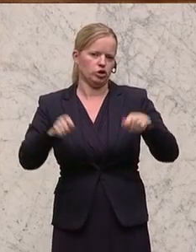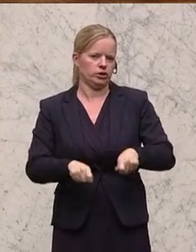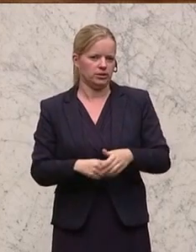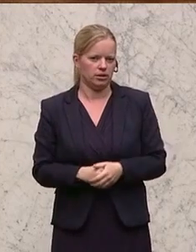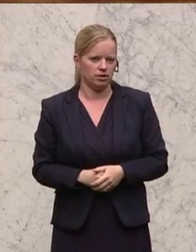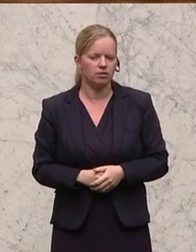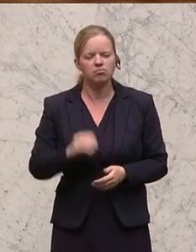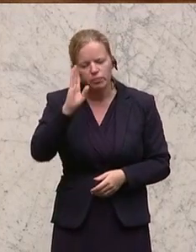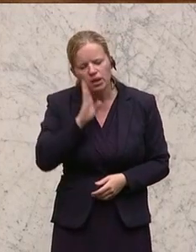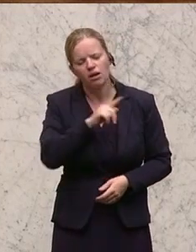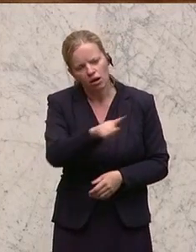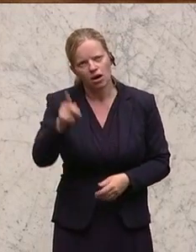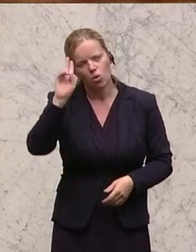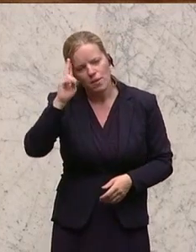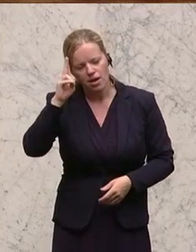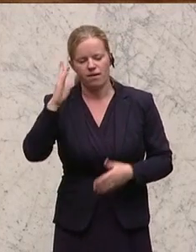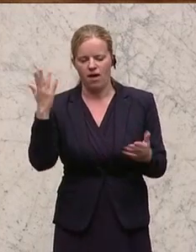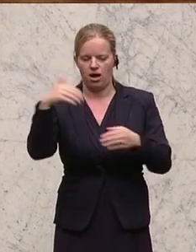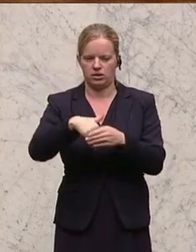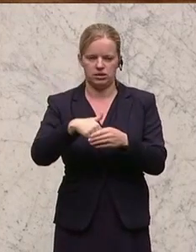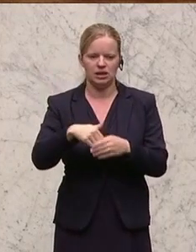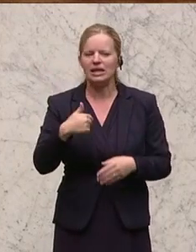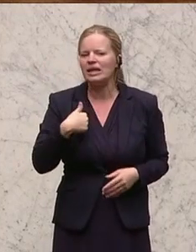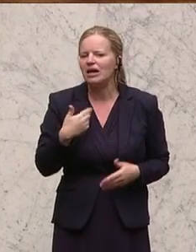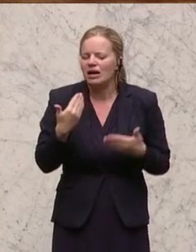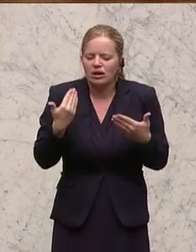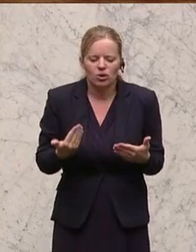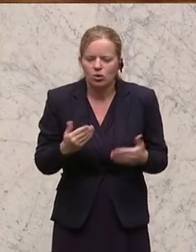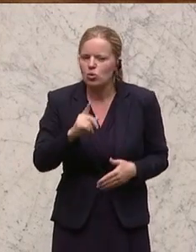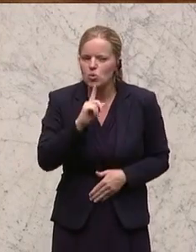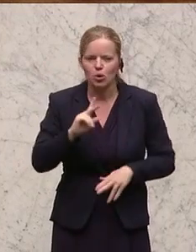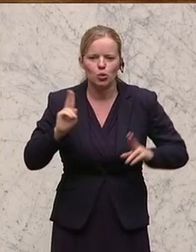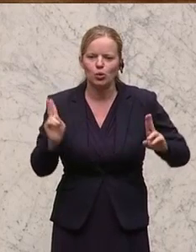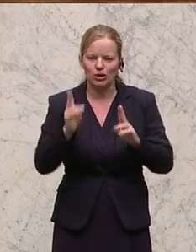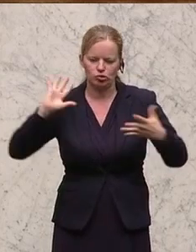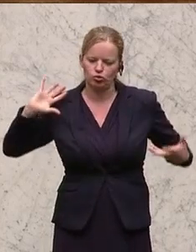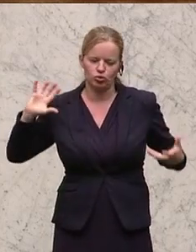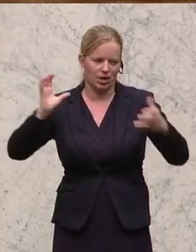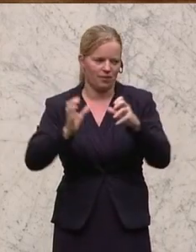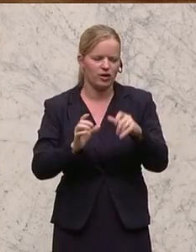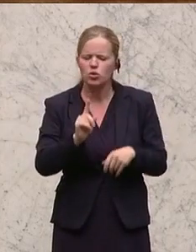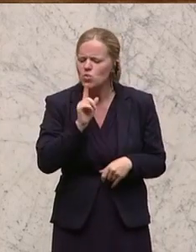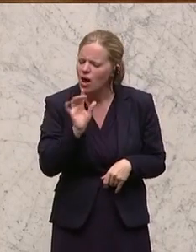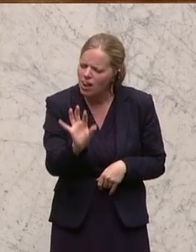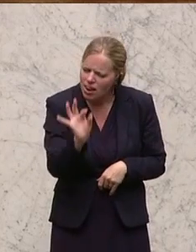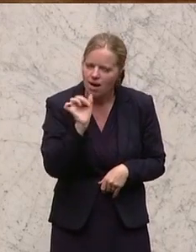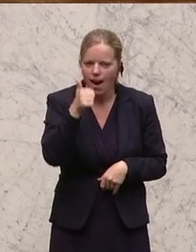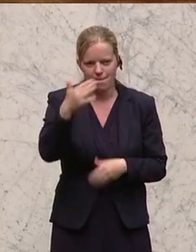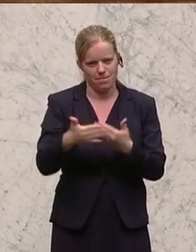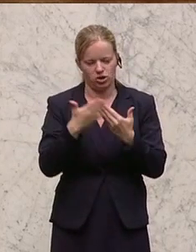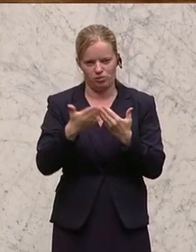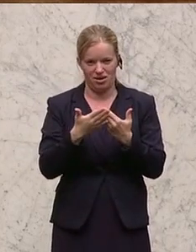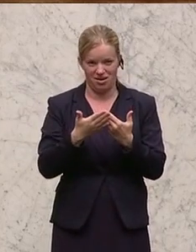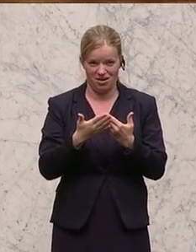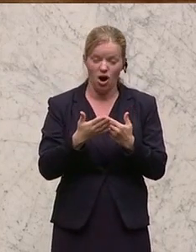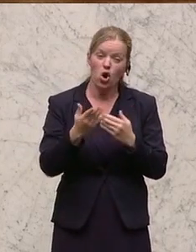Denken Sie bitte nach, was Sie hier machen. Also ich habe es kurz nur zusammengefasst. Nur an einem kleinen Beispiel habe ich Ihnen gezeigt, einfache Gesetze,